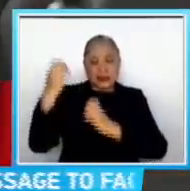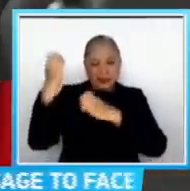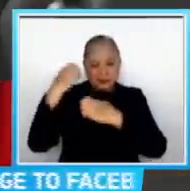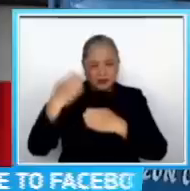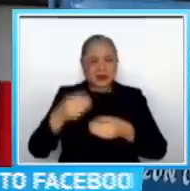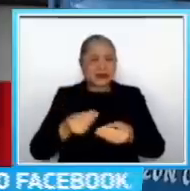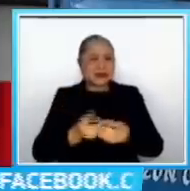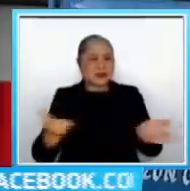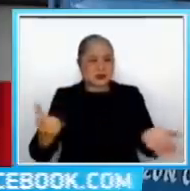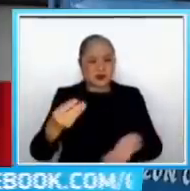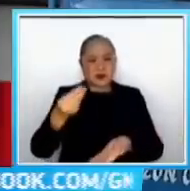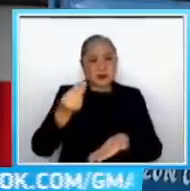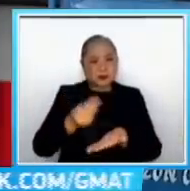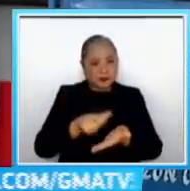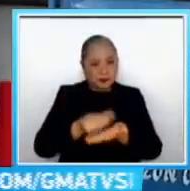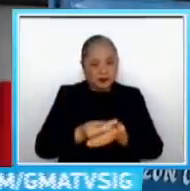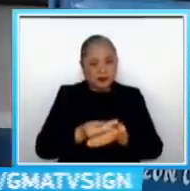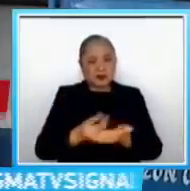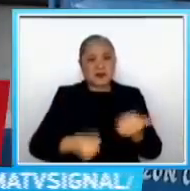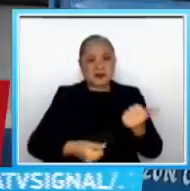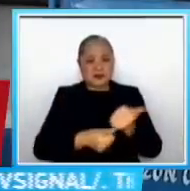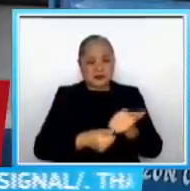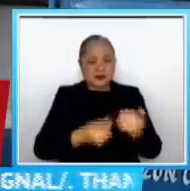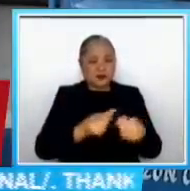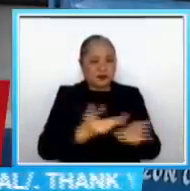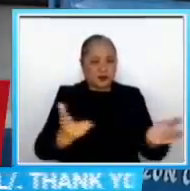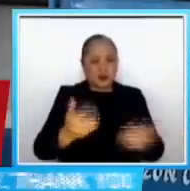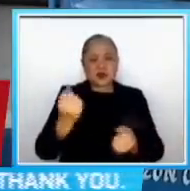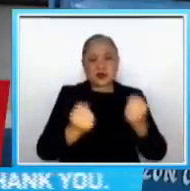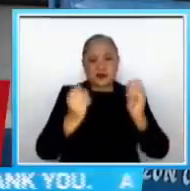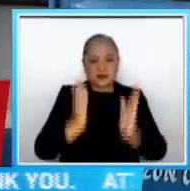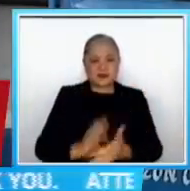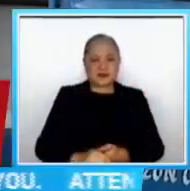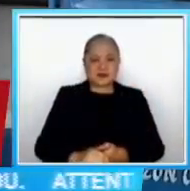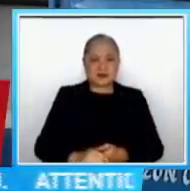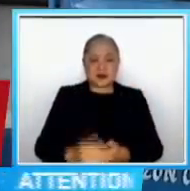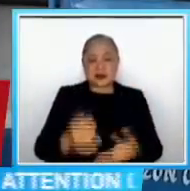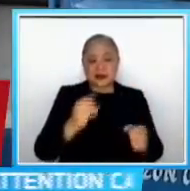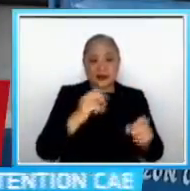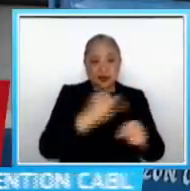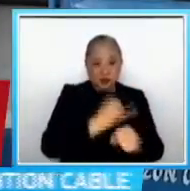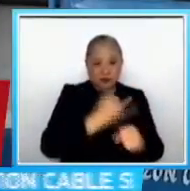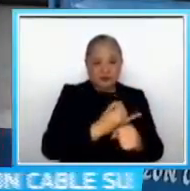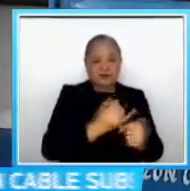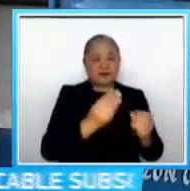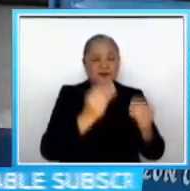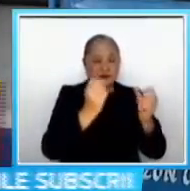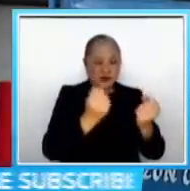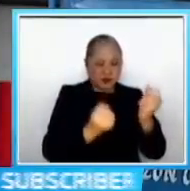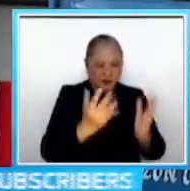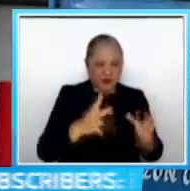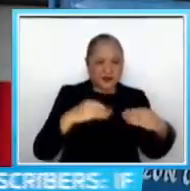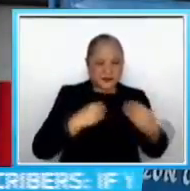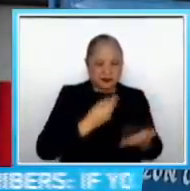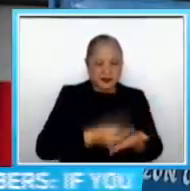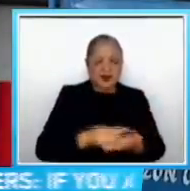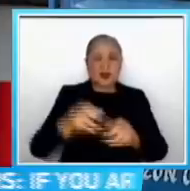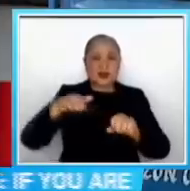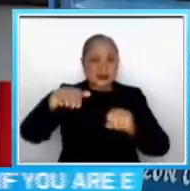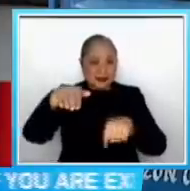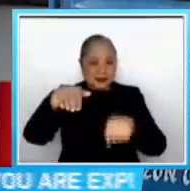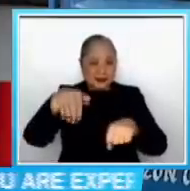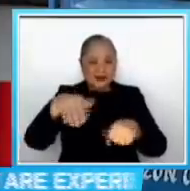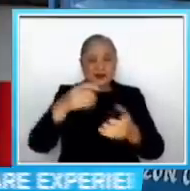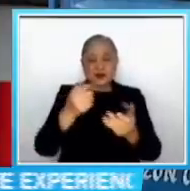mga PUV Bukod sa mga jeepney, tatanggap na rin ang fuel subsidy mula sa pamahalaan Ang mga tricycle, bus, taxi,